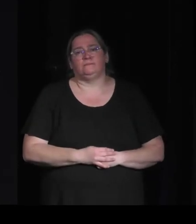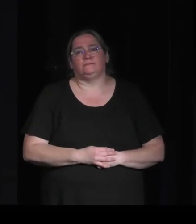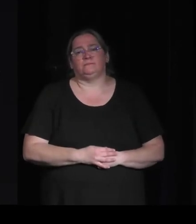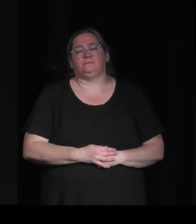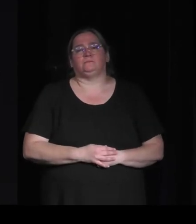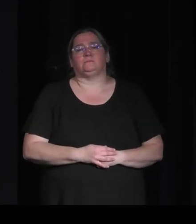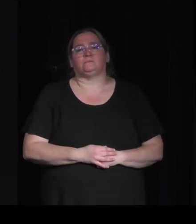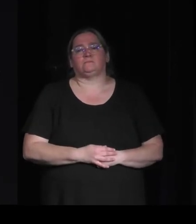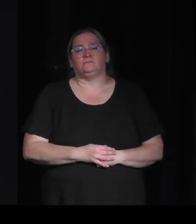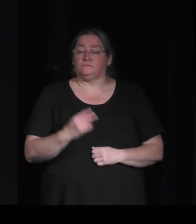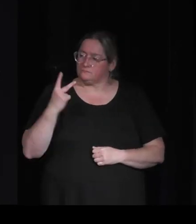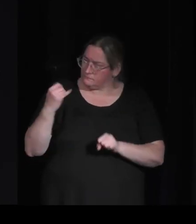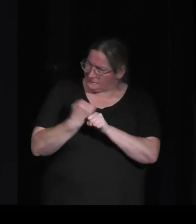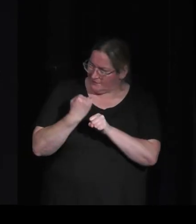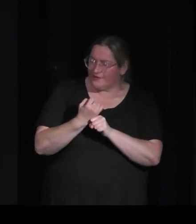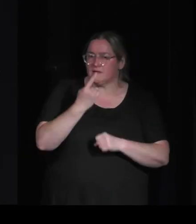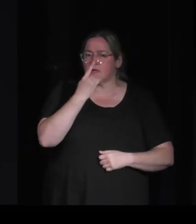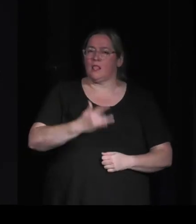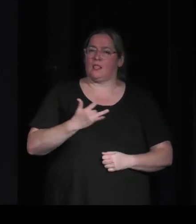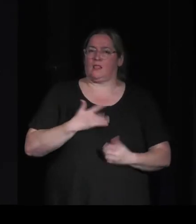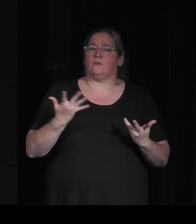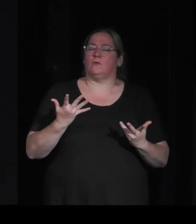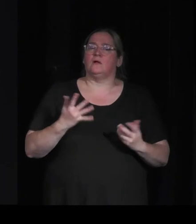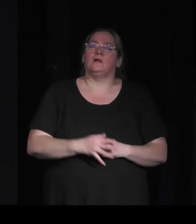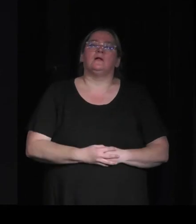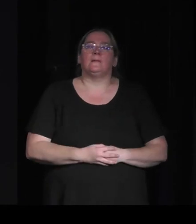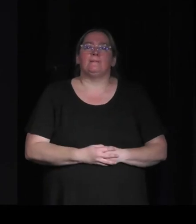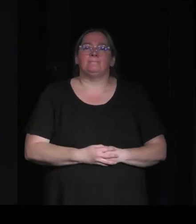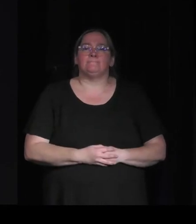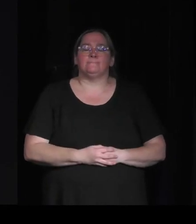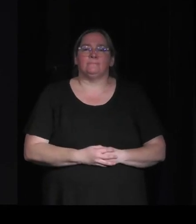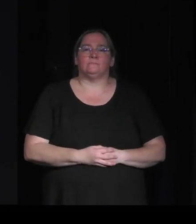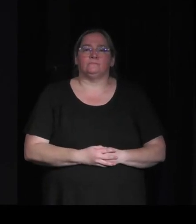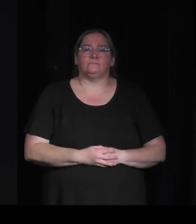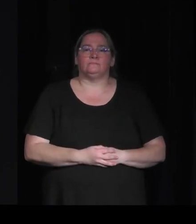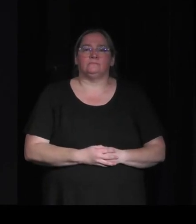ton travail c'était l'idée de ne pas proposer